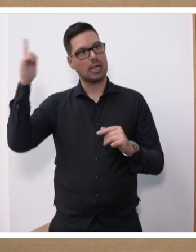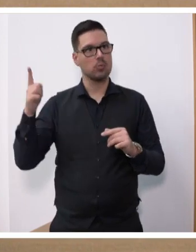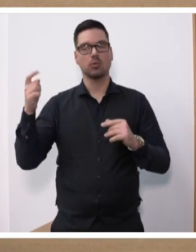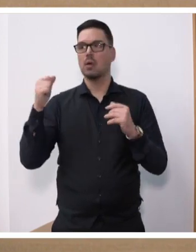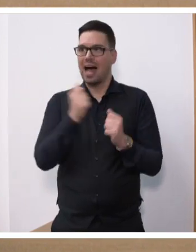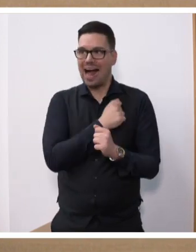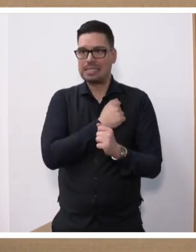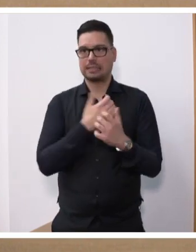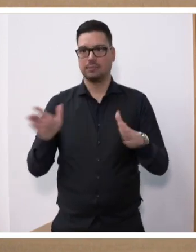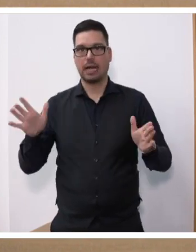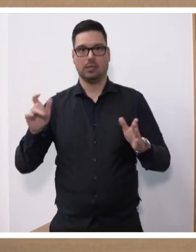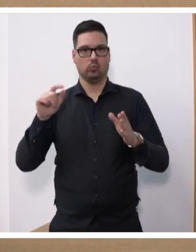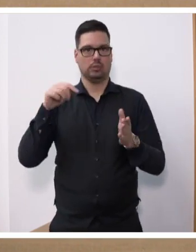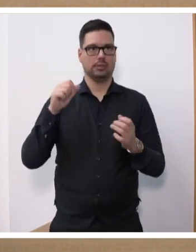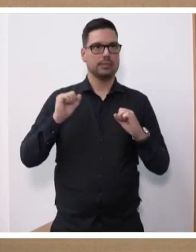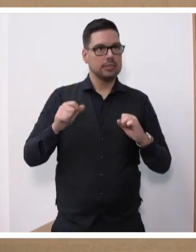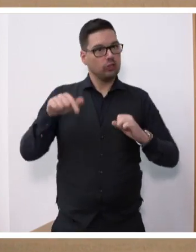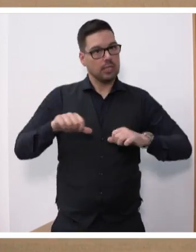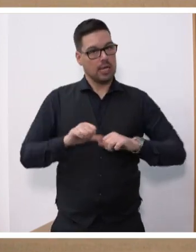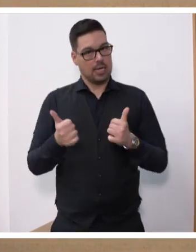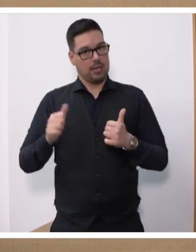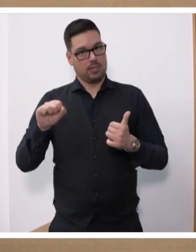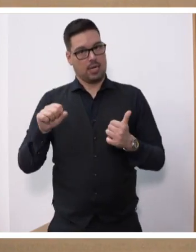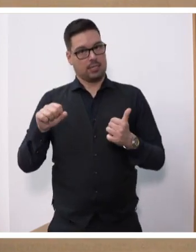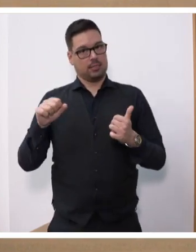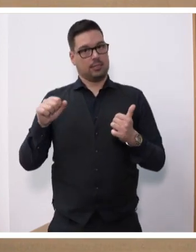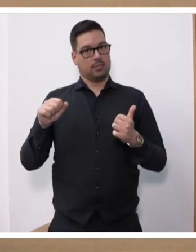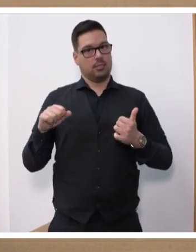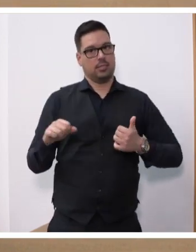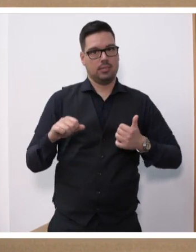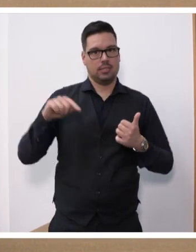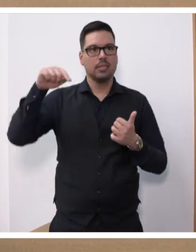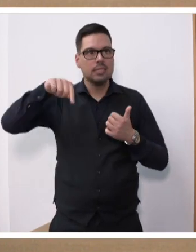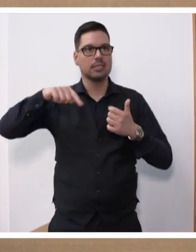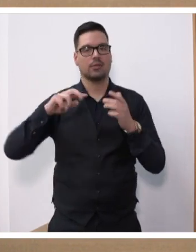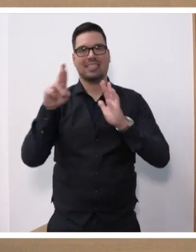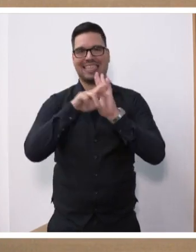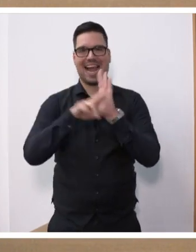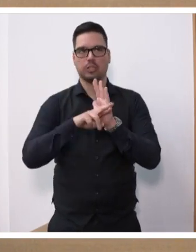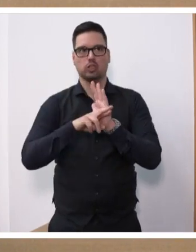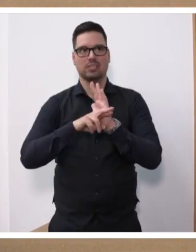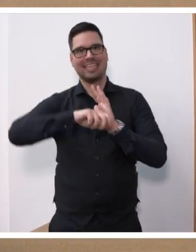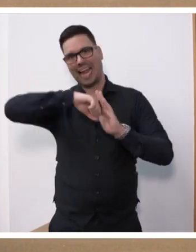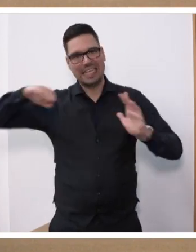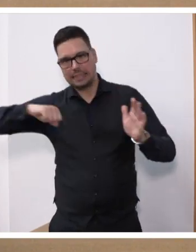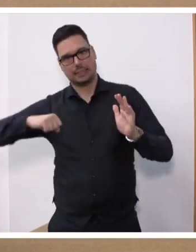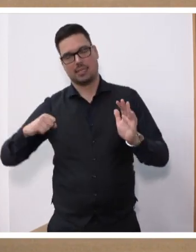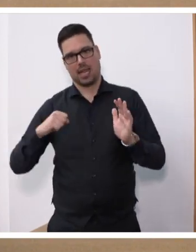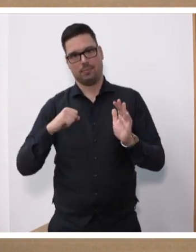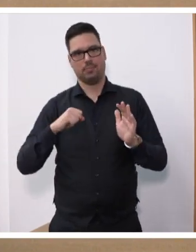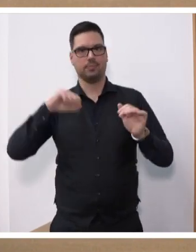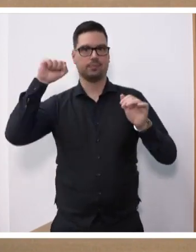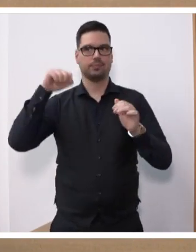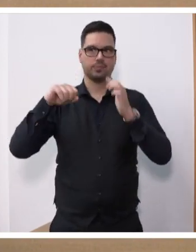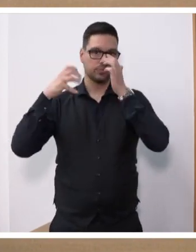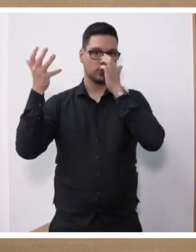und sicher leben kann. Diejenigen, die das aus einem rechtsextremistischen Gedankengut tun, diejenigen,